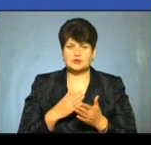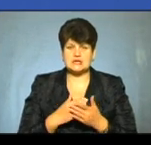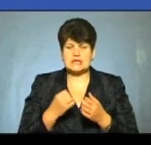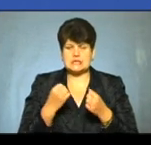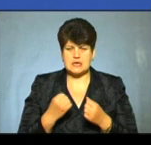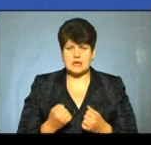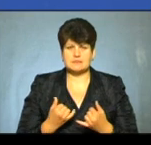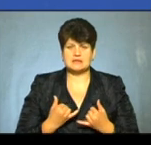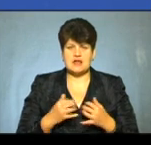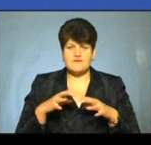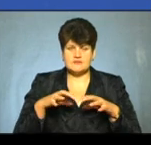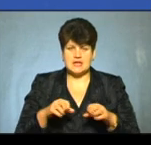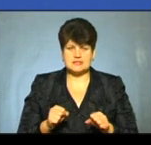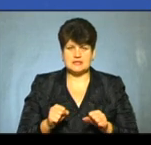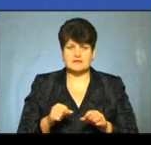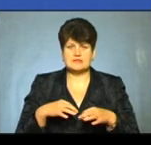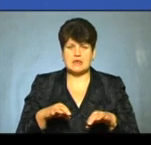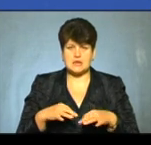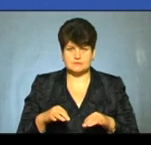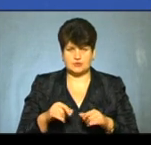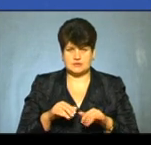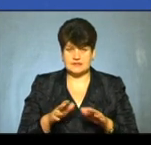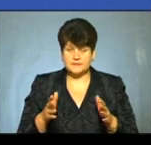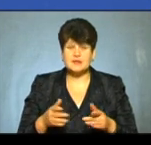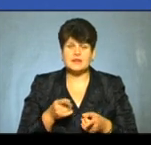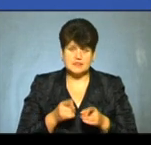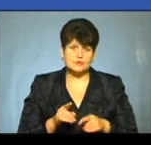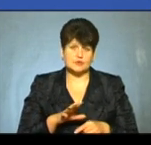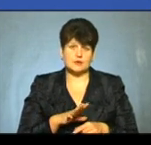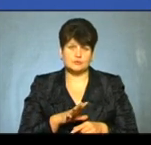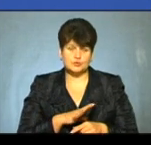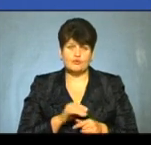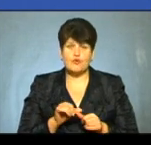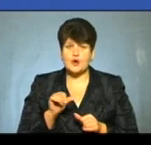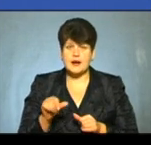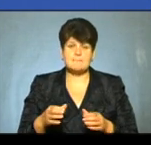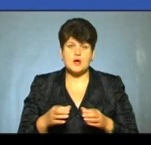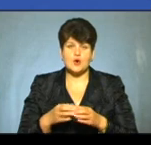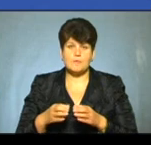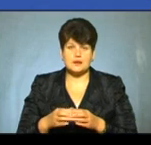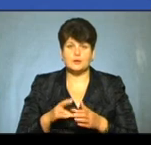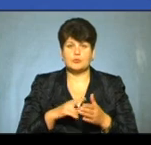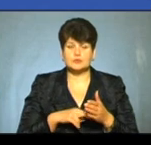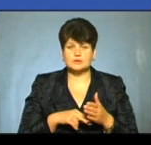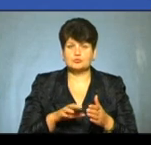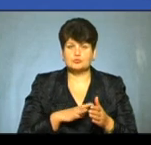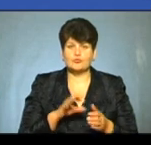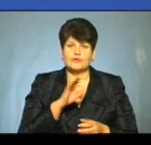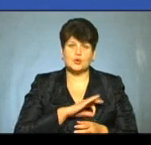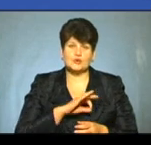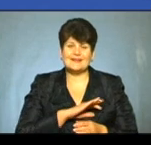для власників транспортних засобів. Дійсно, так сталося, що в окремих громадах акцизний податок був